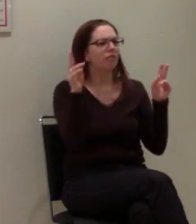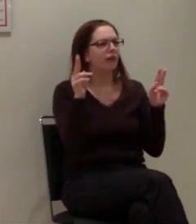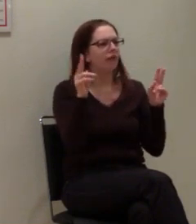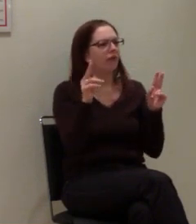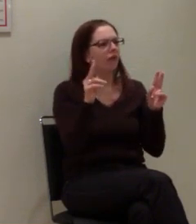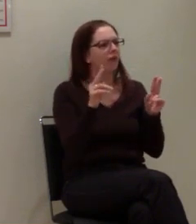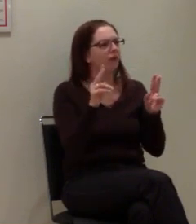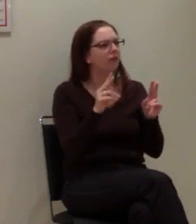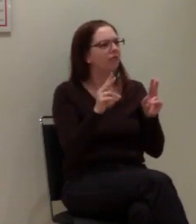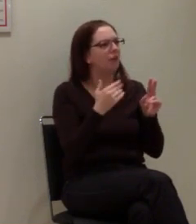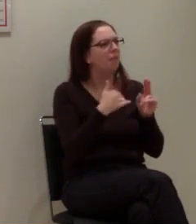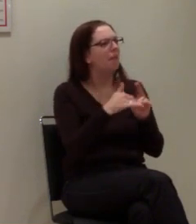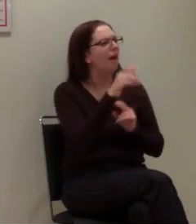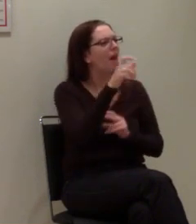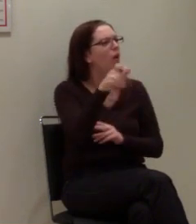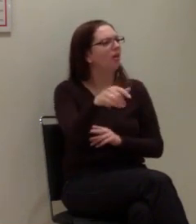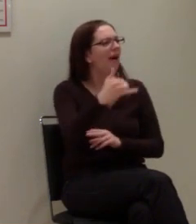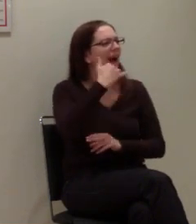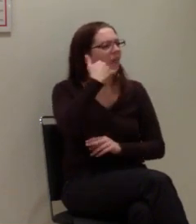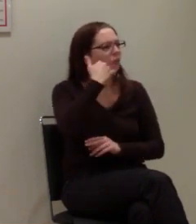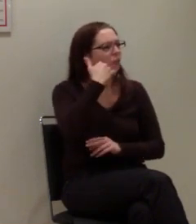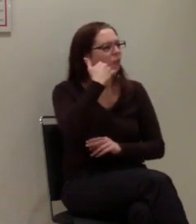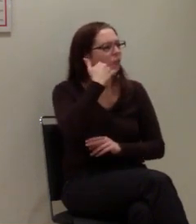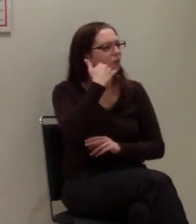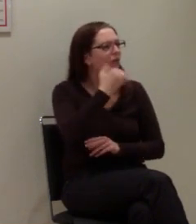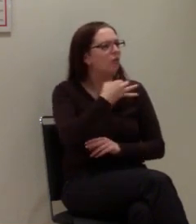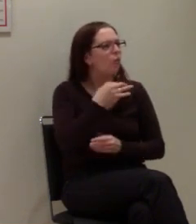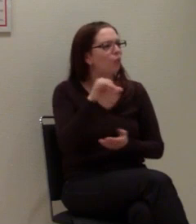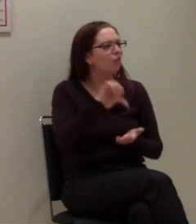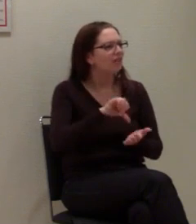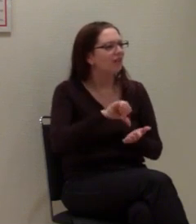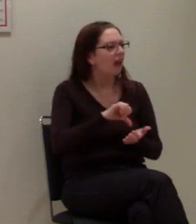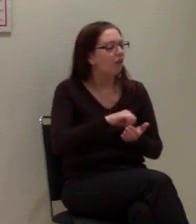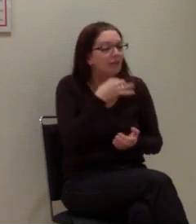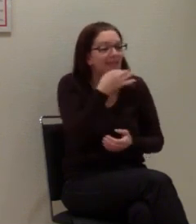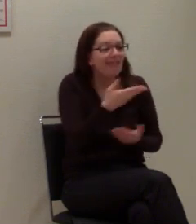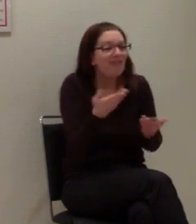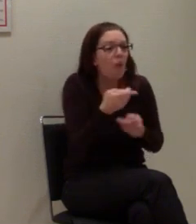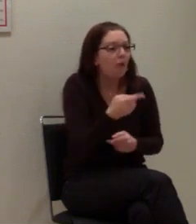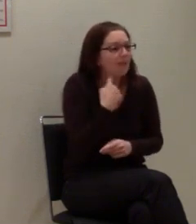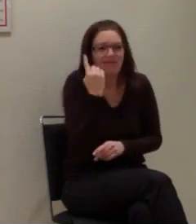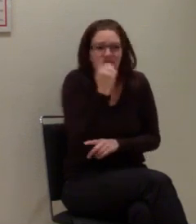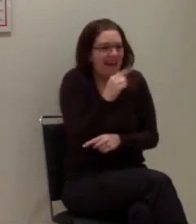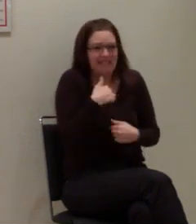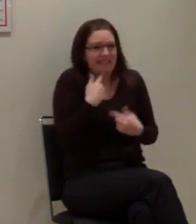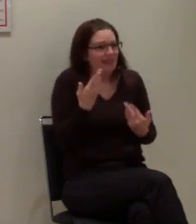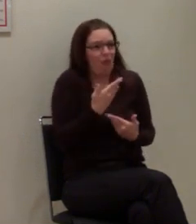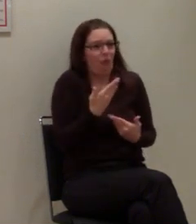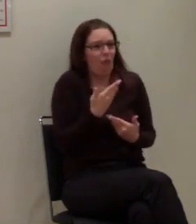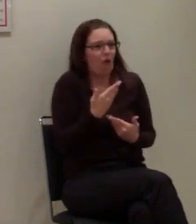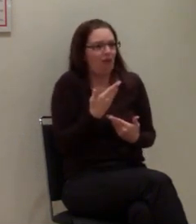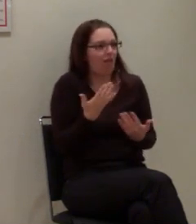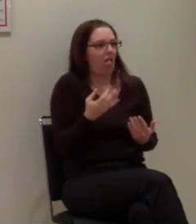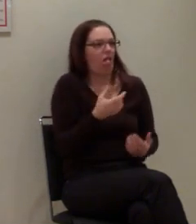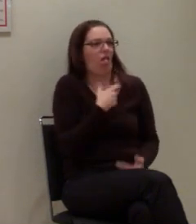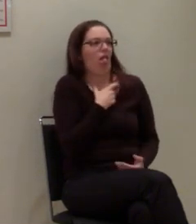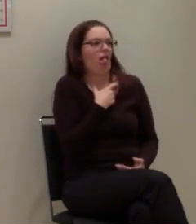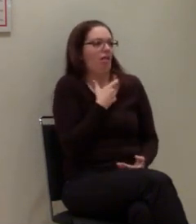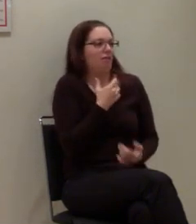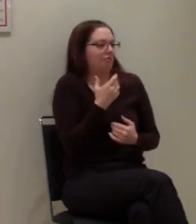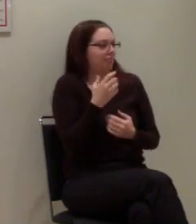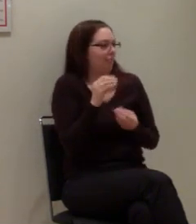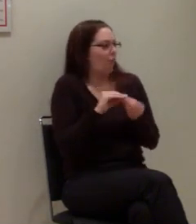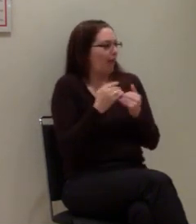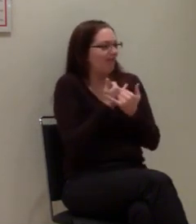und hatten ihr Handy und wussten nicht, wo sie sind. Das heißt, das größte Problem der Leitstellen war das gewesen, dass sie nicht wussten,